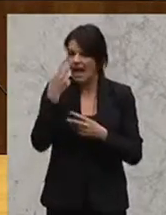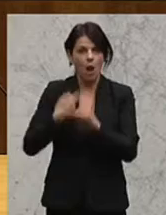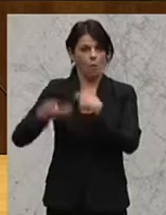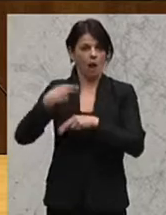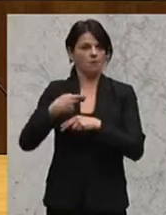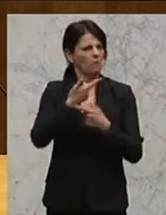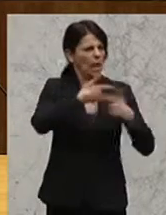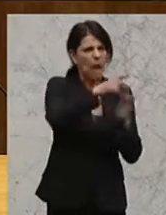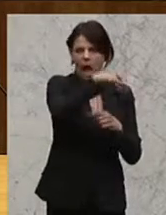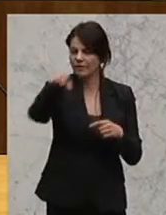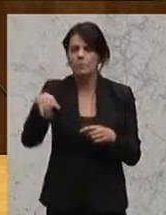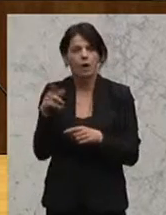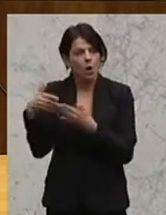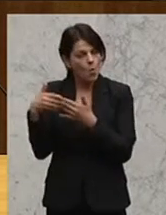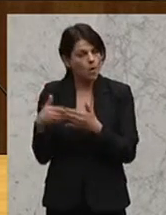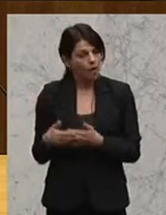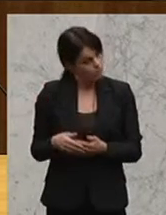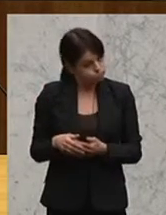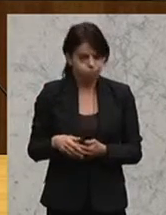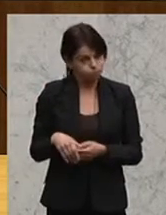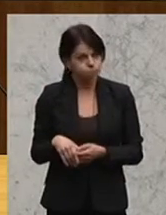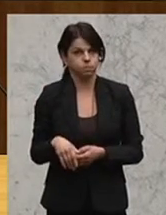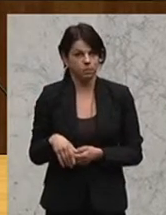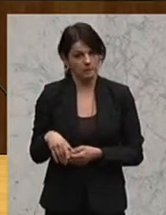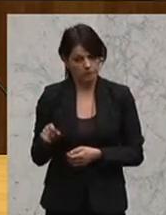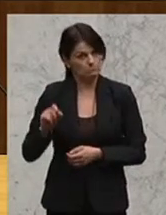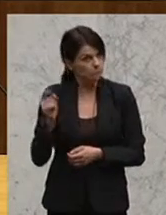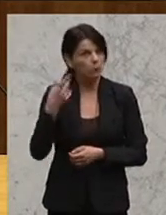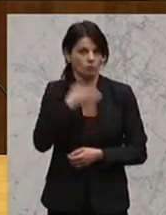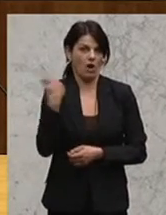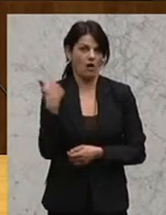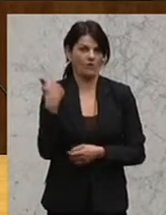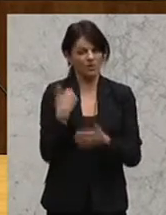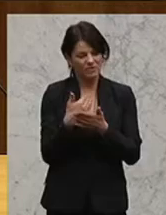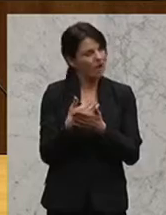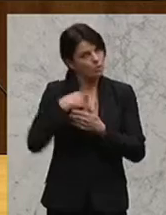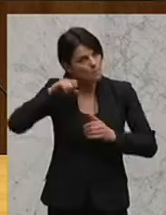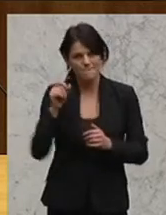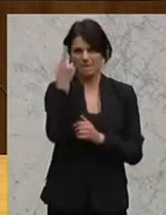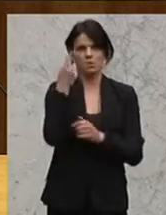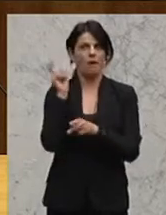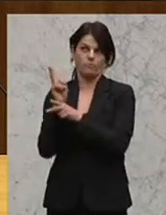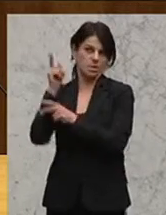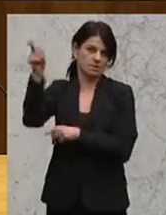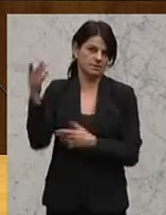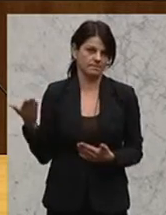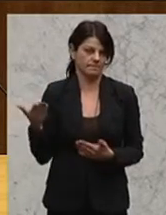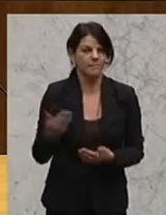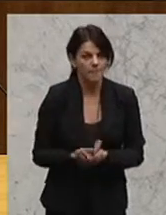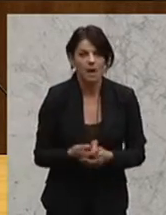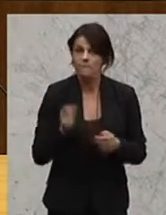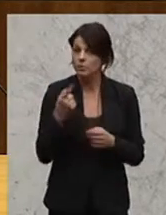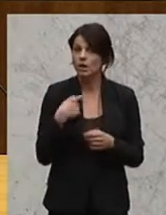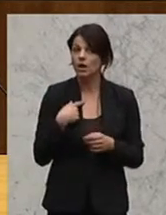Die haben schon eine bestimmte Qualität und deswegen müssen wir uns schon auch damit besonders befassen. Erstens einmal haben wir eine